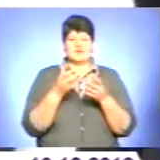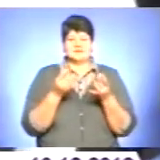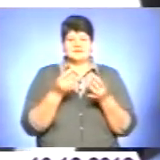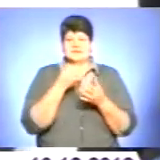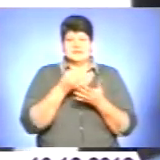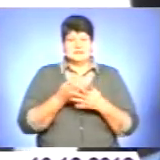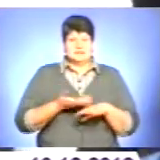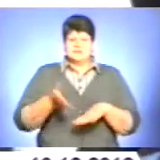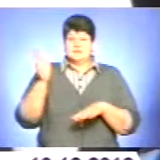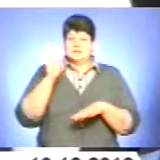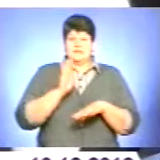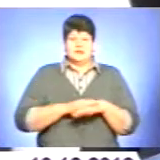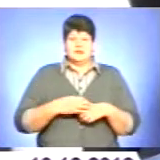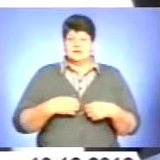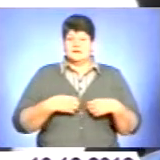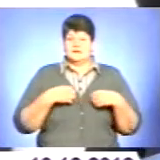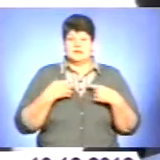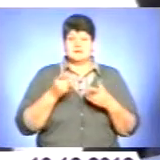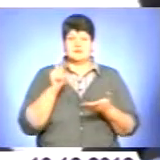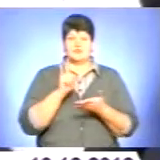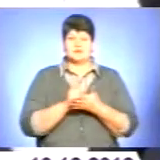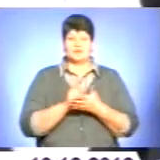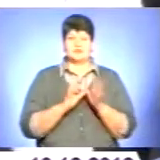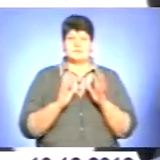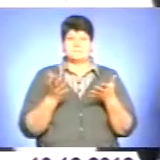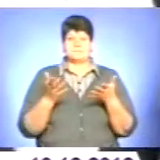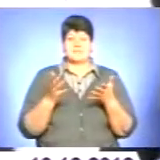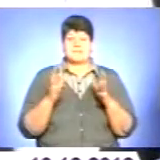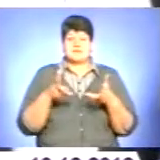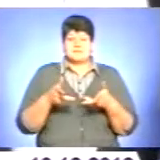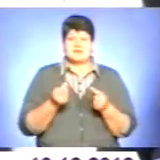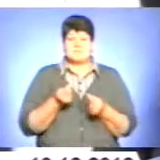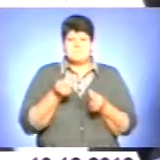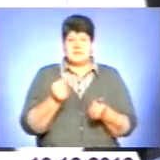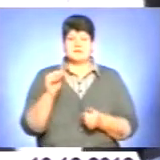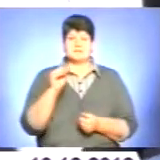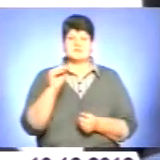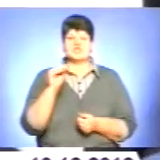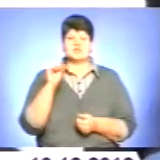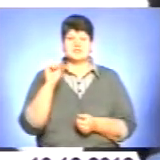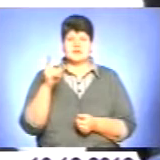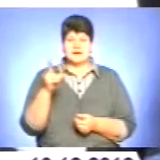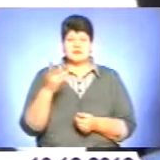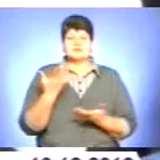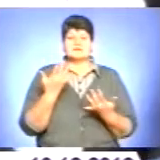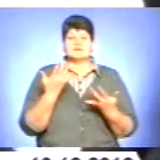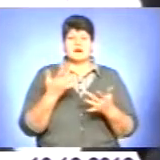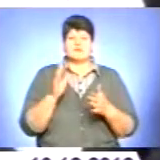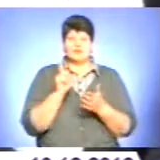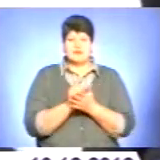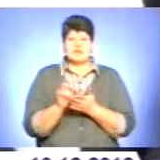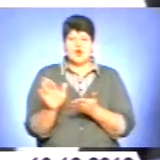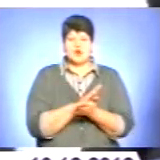Це мали би їздити хоч якісь машини. Ми за щось платимо тому ЖЕКу, не знаю, які мають розчищати